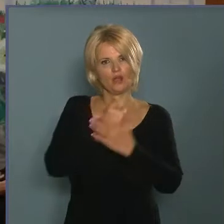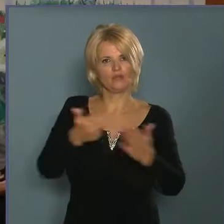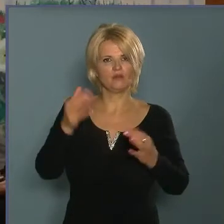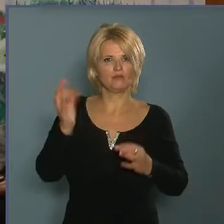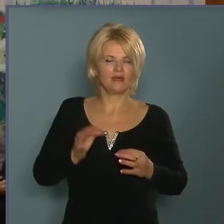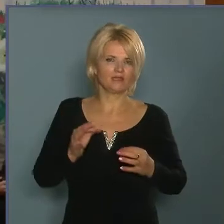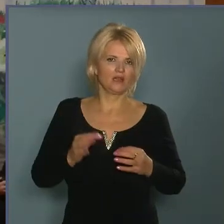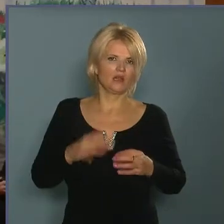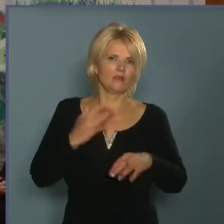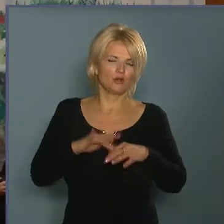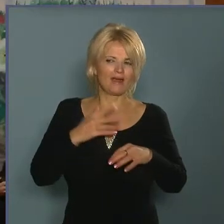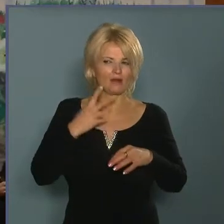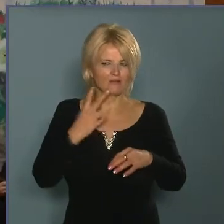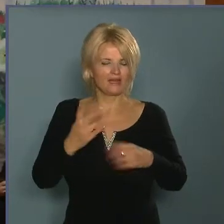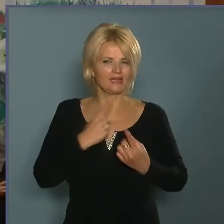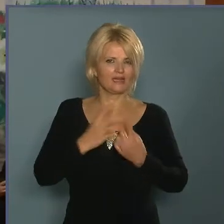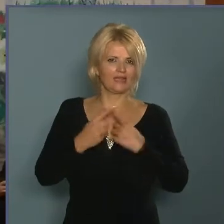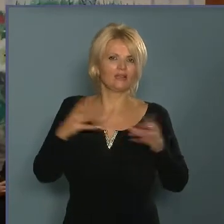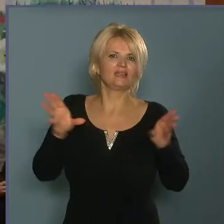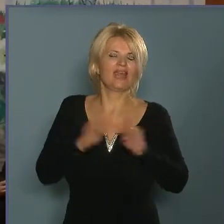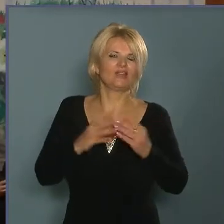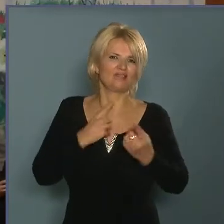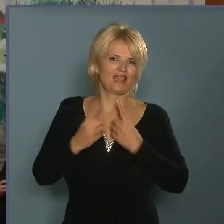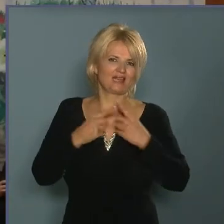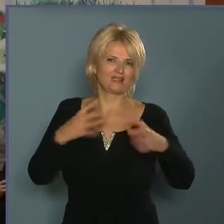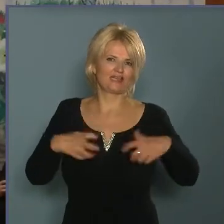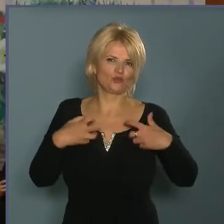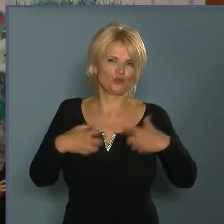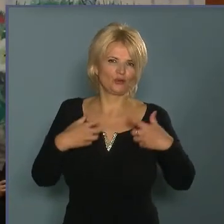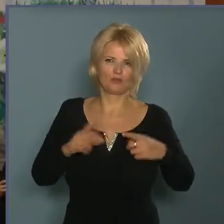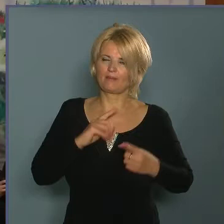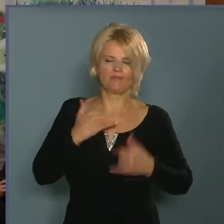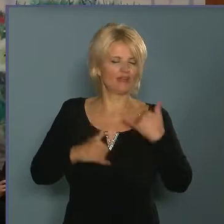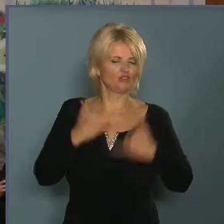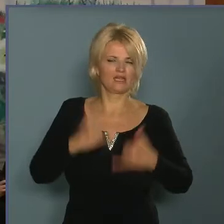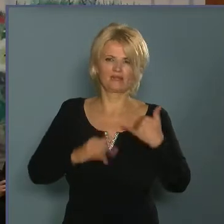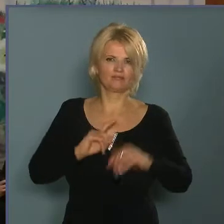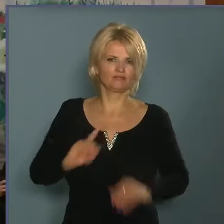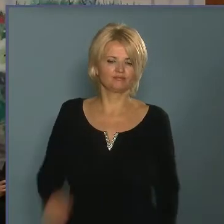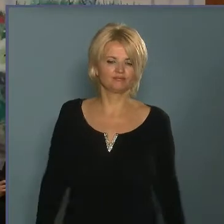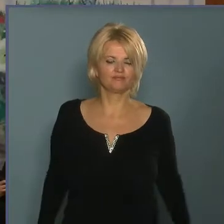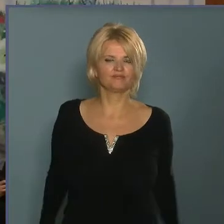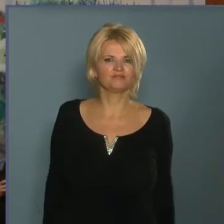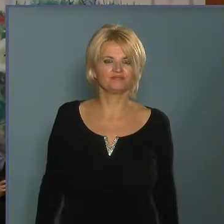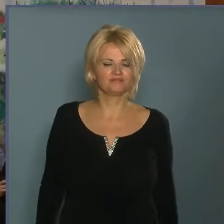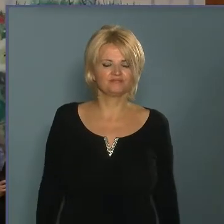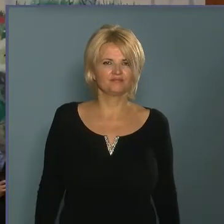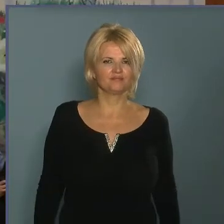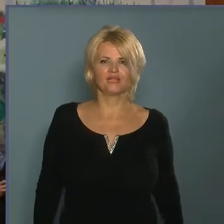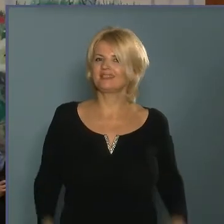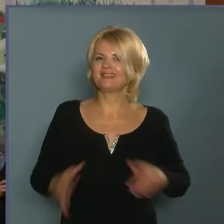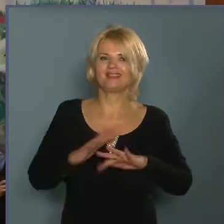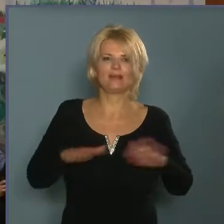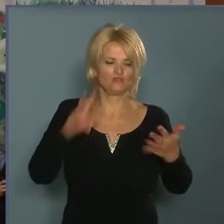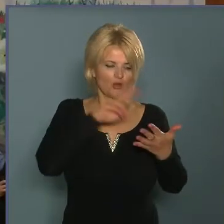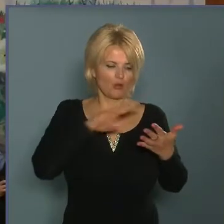próbálunk figyelni a játékoknál, hogy az együtt játszás öröme legyen meg, és ne a versengésé. Mondhatjuk azt, hogy tulajdonképpen nem csak az olvasás,